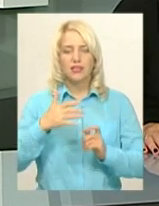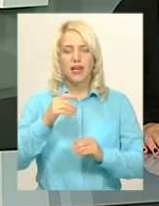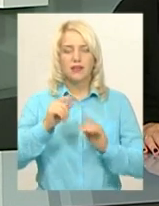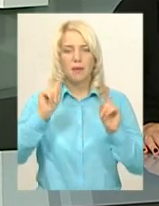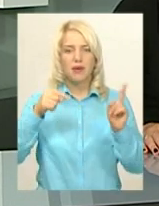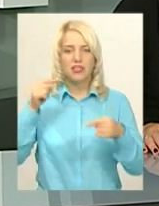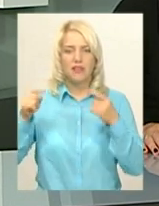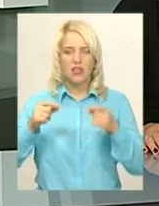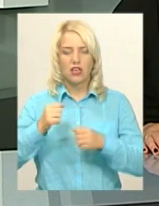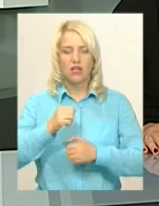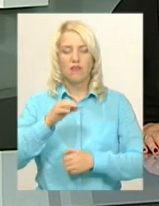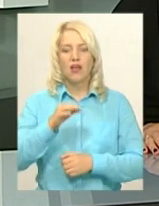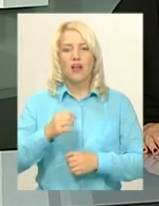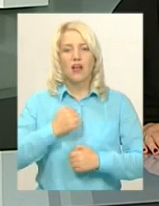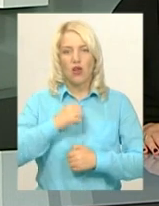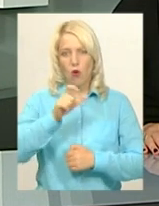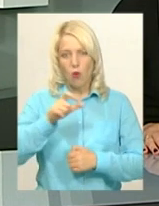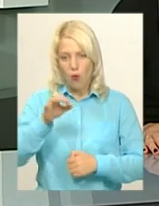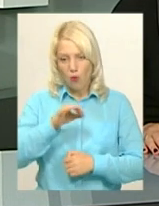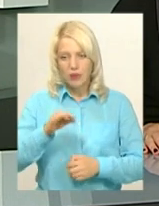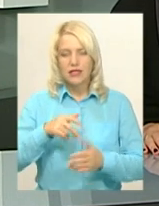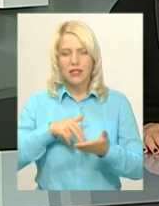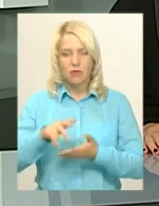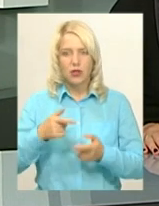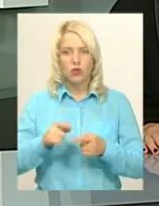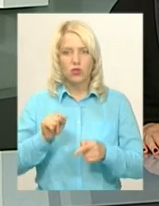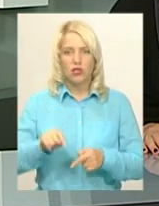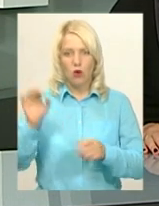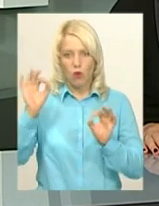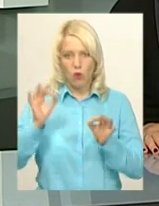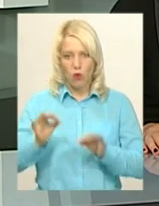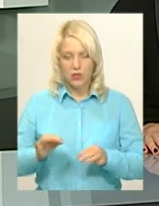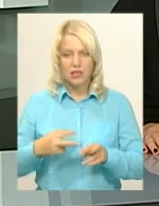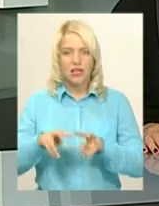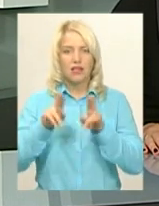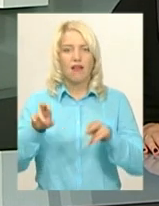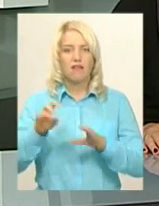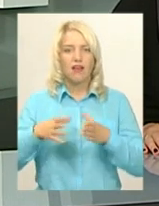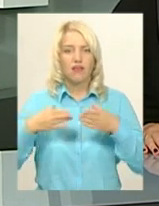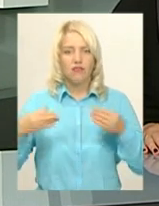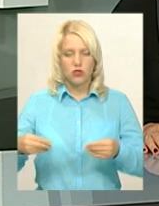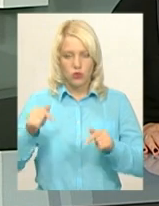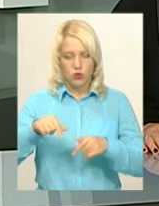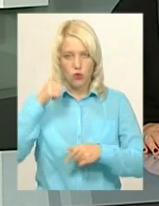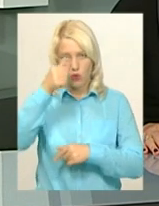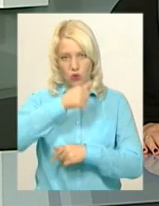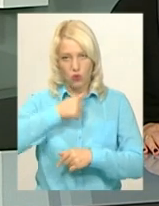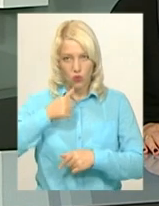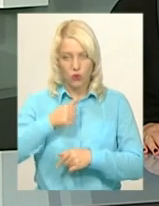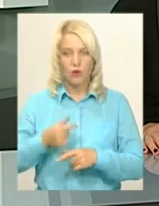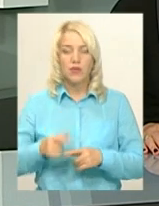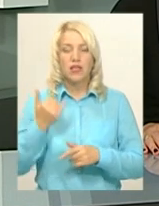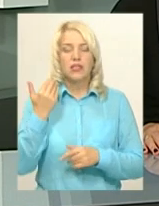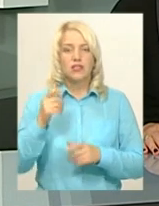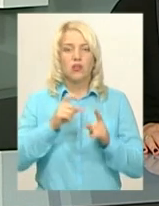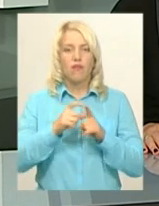осені на строкову військову службу. Це стільки ж, як і навесні цього року, повідомив заступник військового комісара області Володимир Гучок. За його